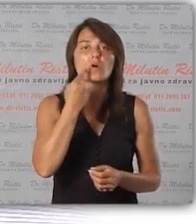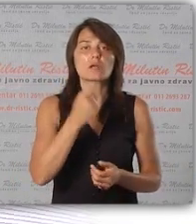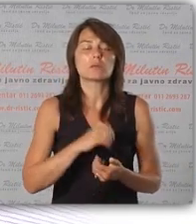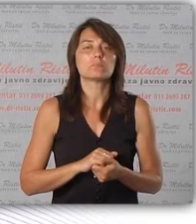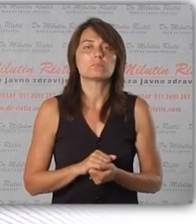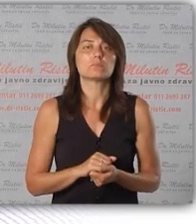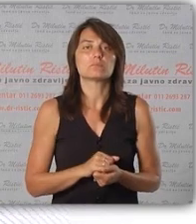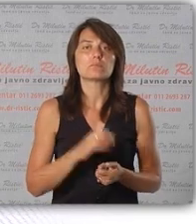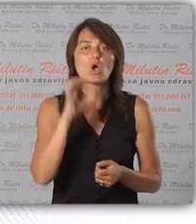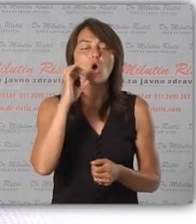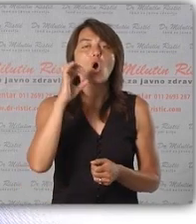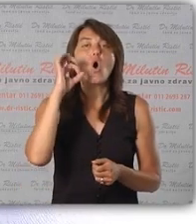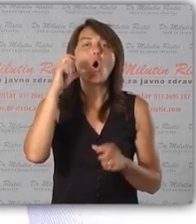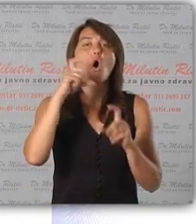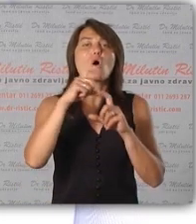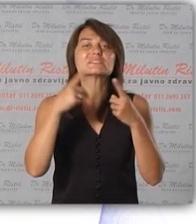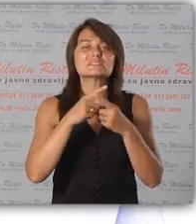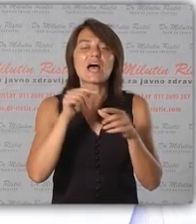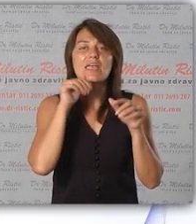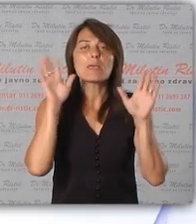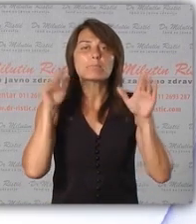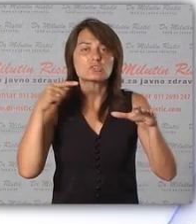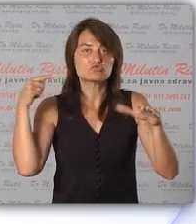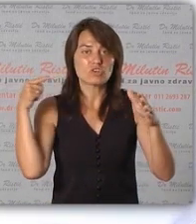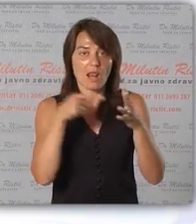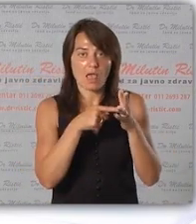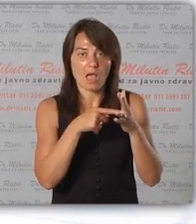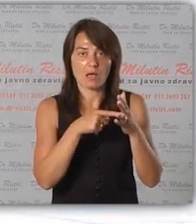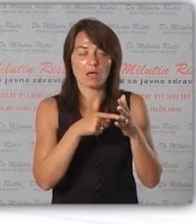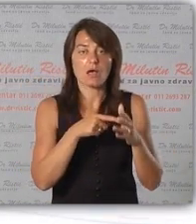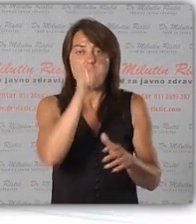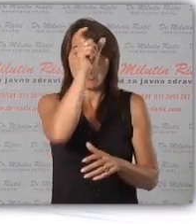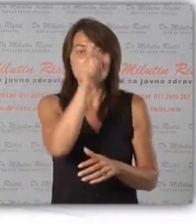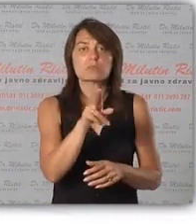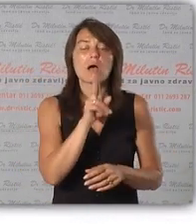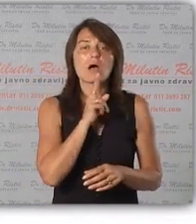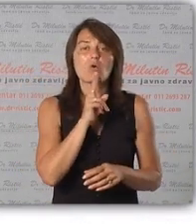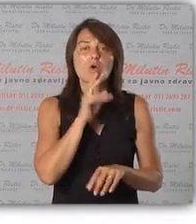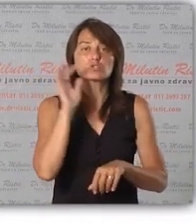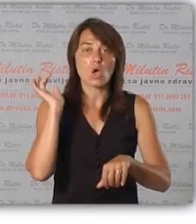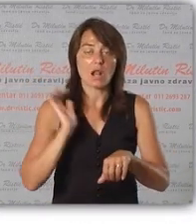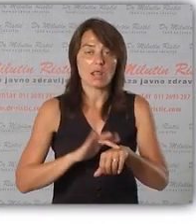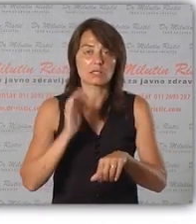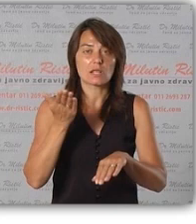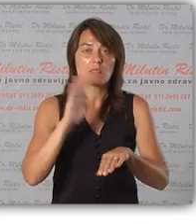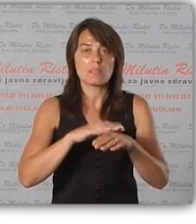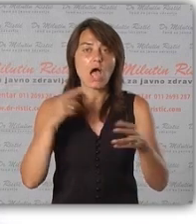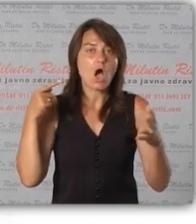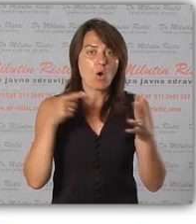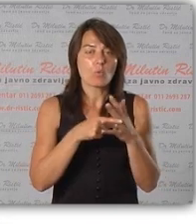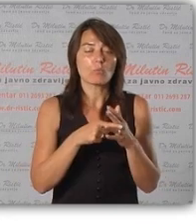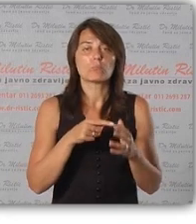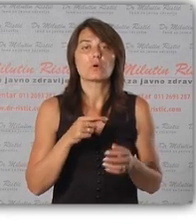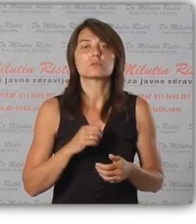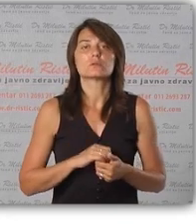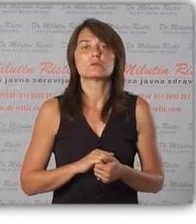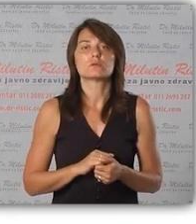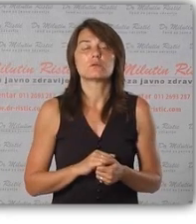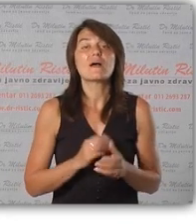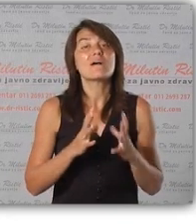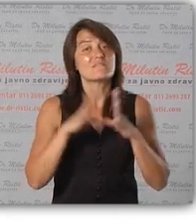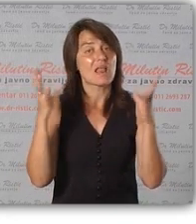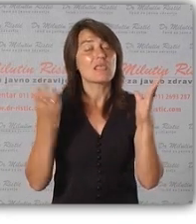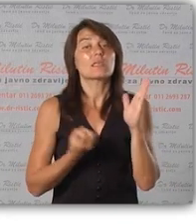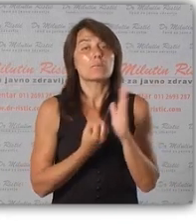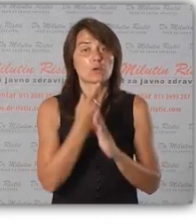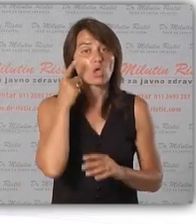svega govorim o osama i pčelama, odnosno osobama koje su alergične na ubode osa